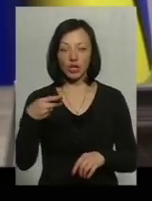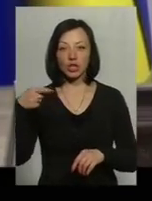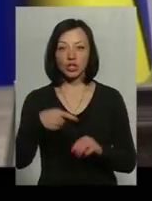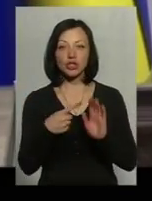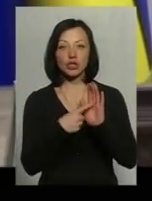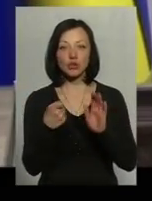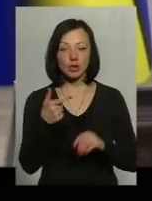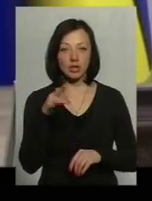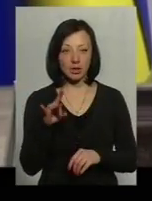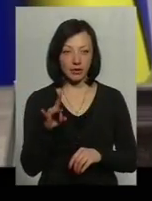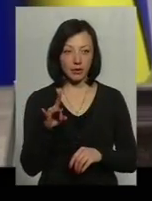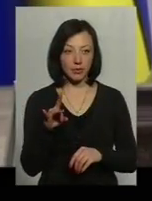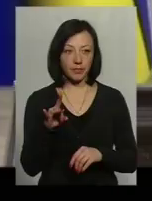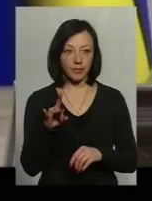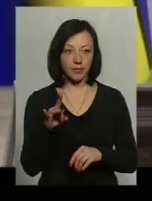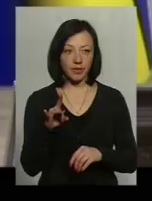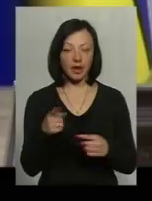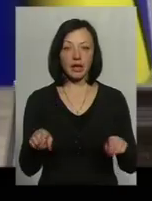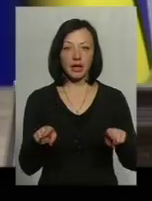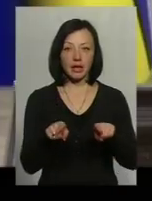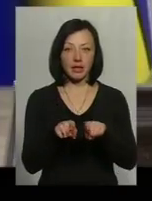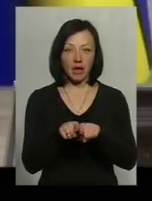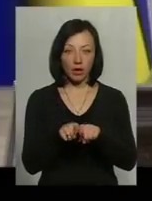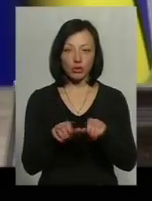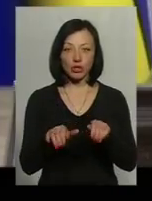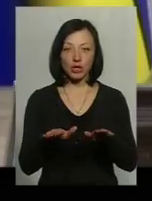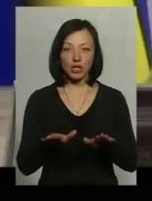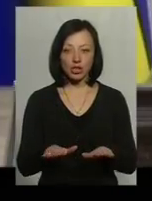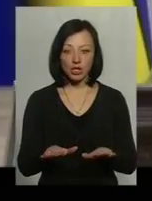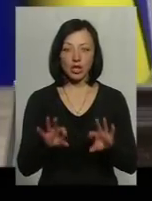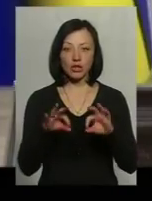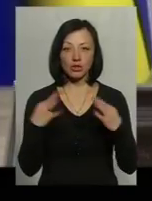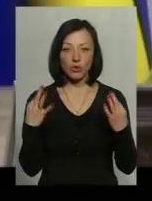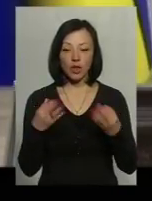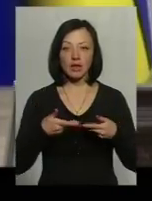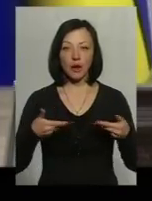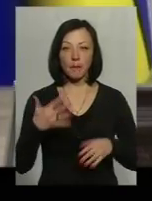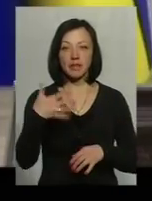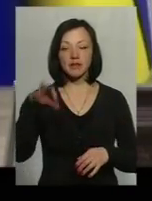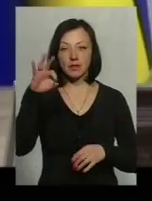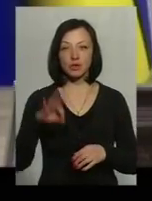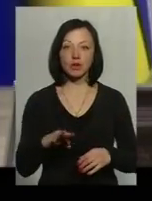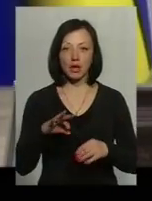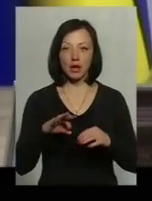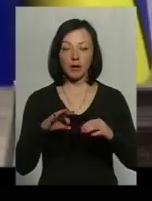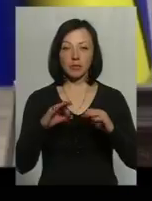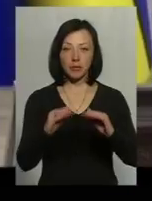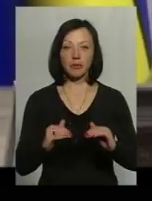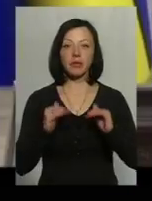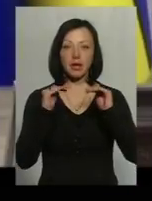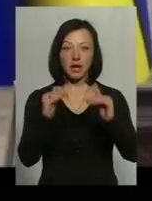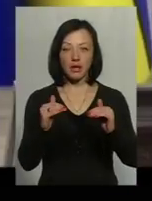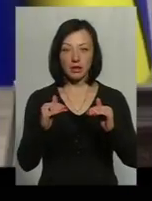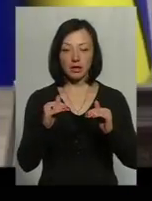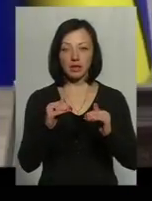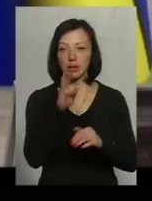гривень. Ну і також рішення, які дозволили нам до 50% підняти заробітну плату українському вчителю,